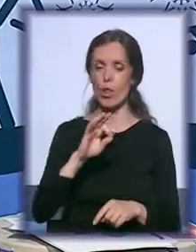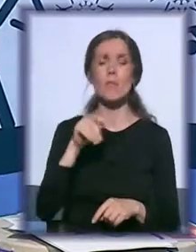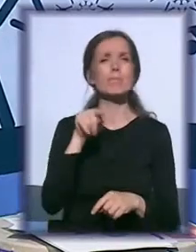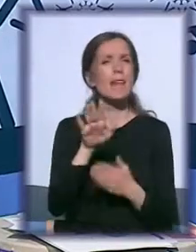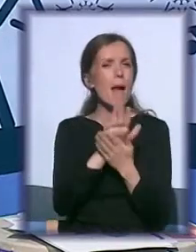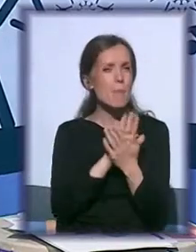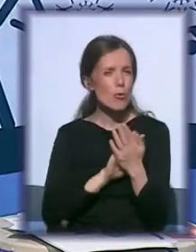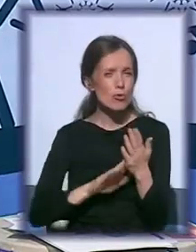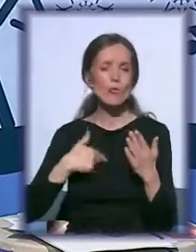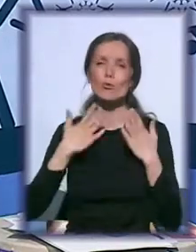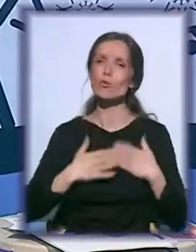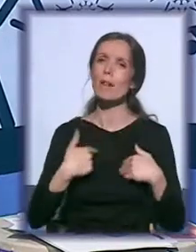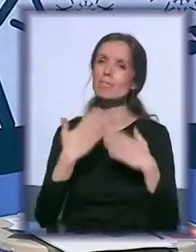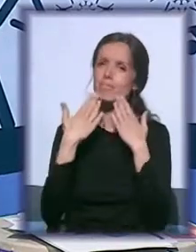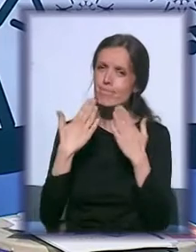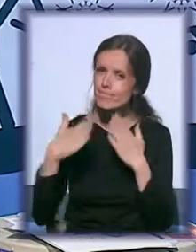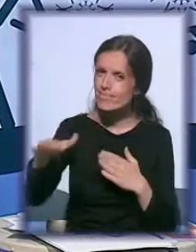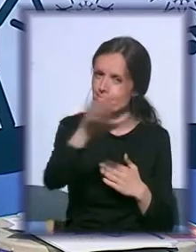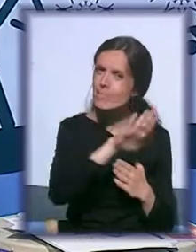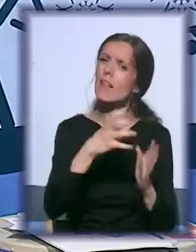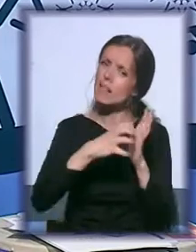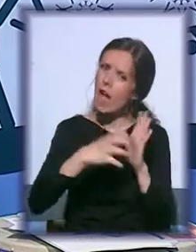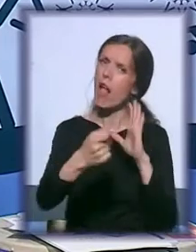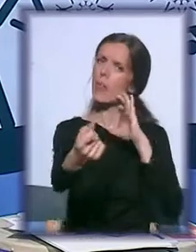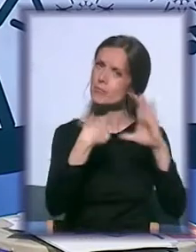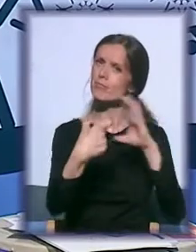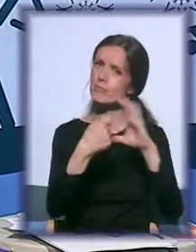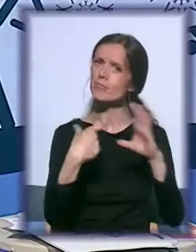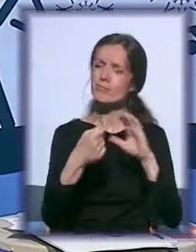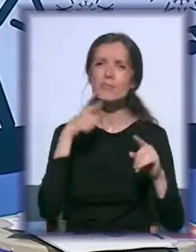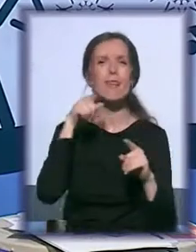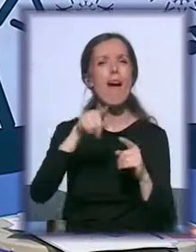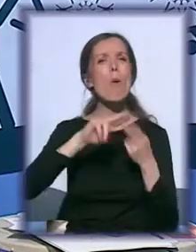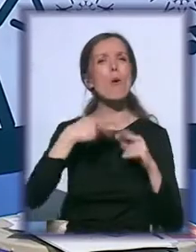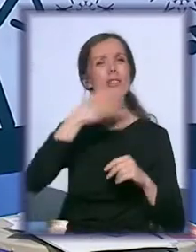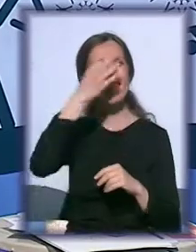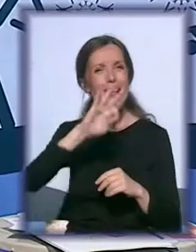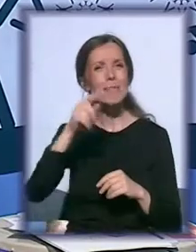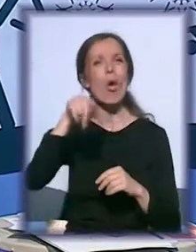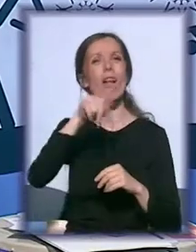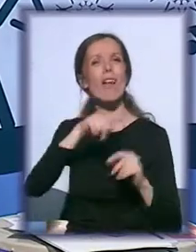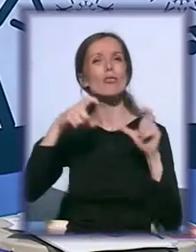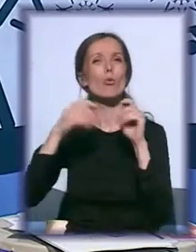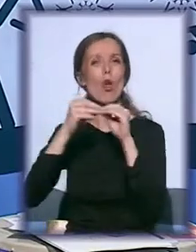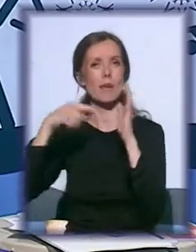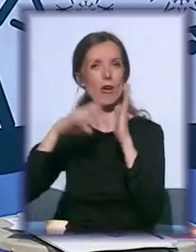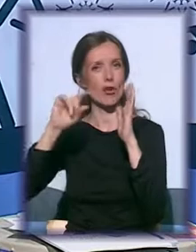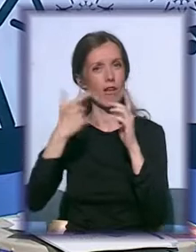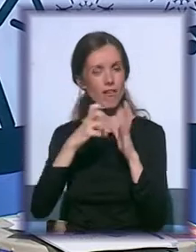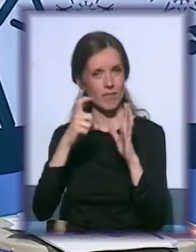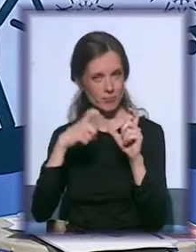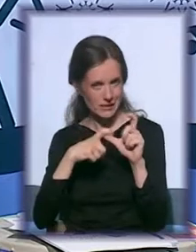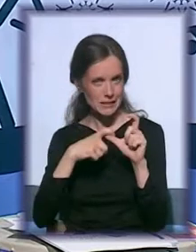emisije želim da vam se zahvalim i dalje pišite e-maili upoznajte nas bolje. edstudio.b.rs. Dakle,